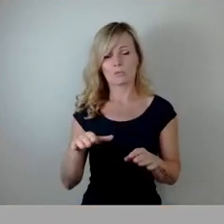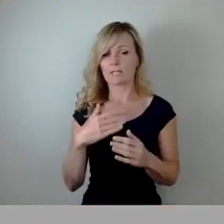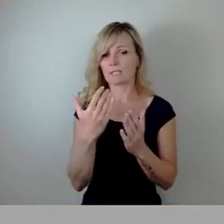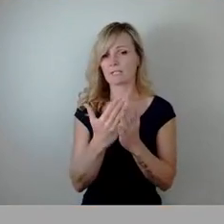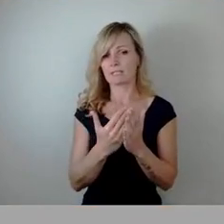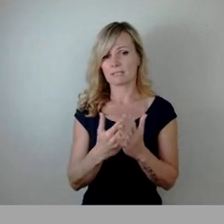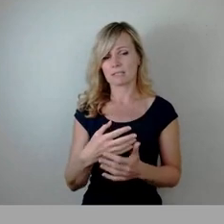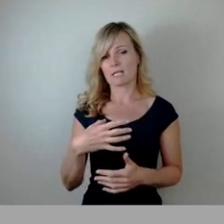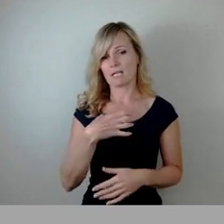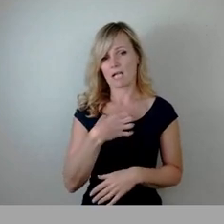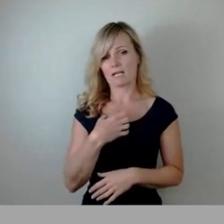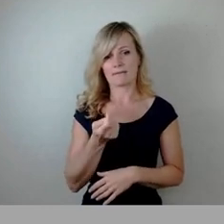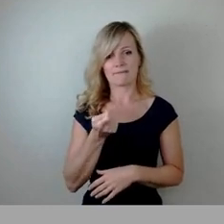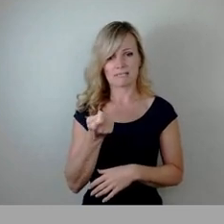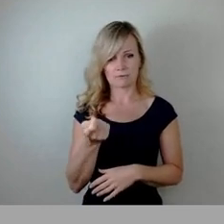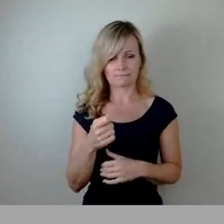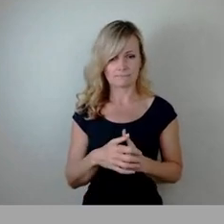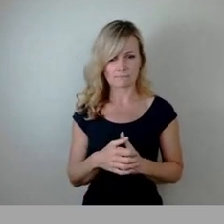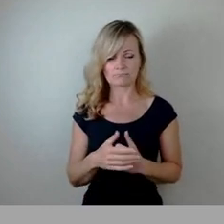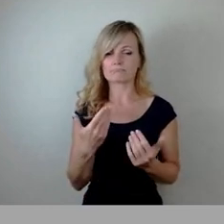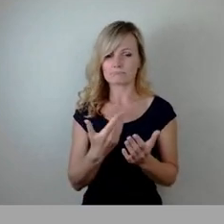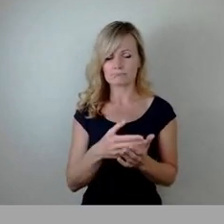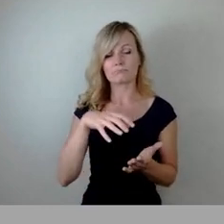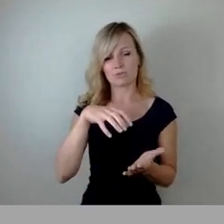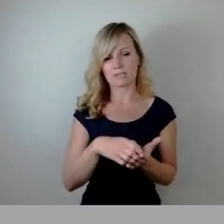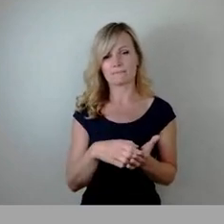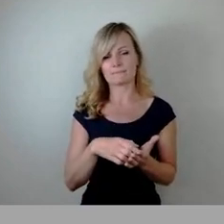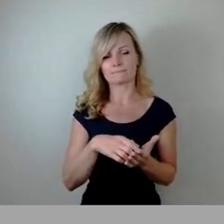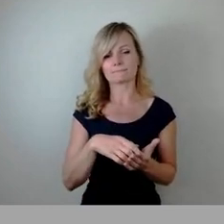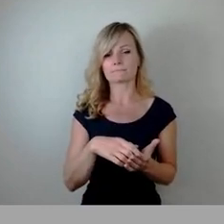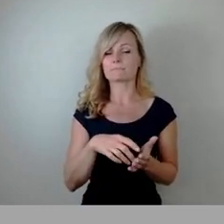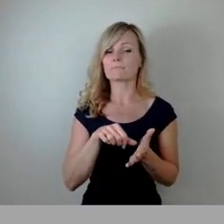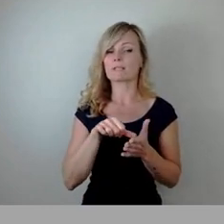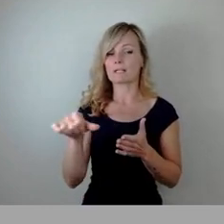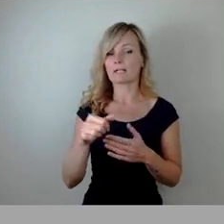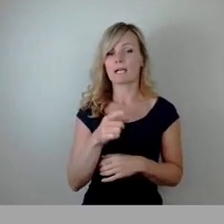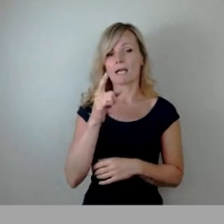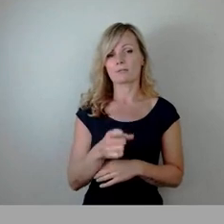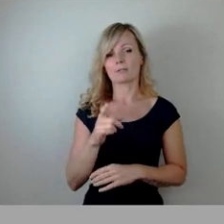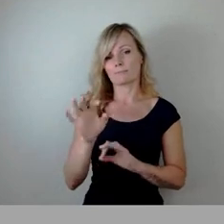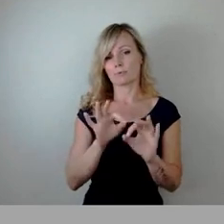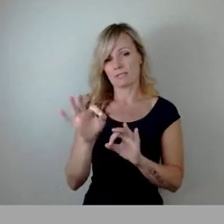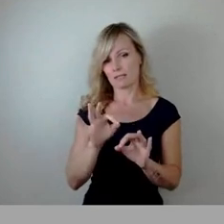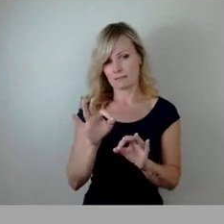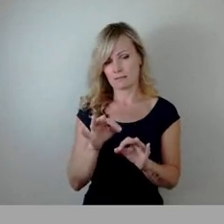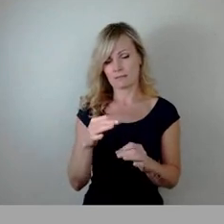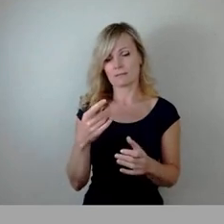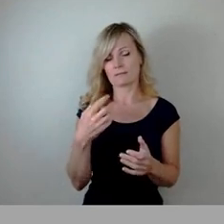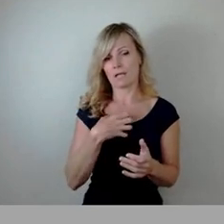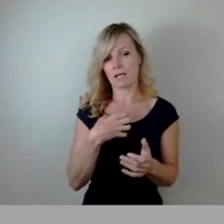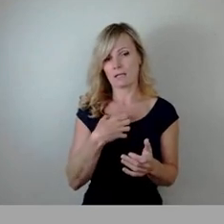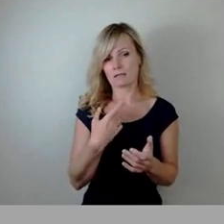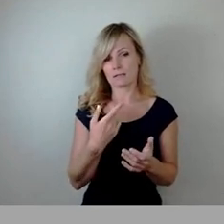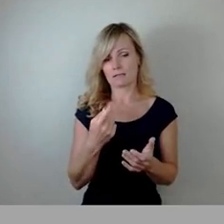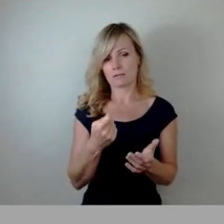und hier zahlt die Stadt zu 100% die Krankenkosten aus, in nicht unerheblichem Maße.